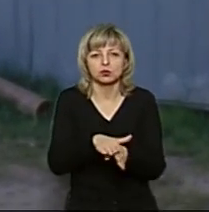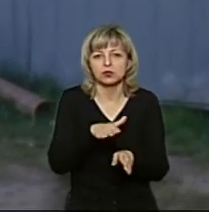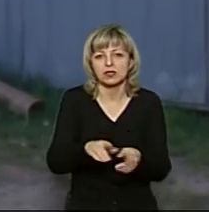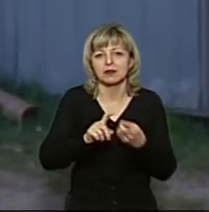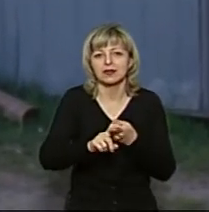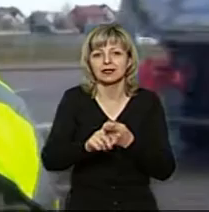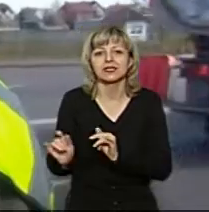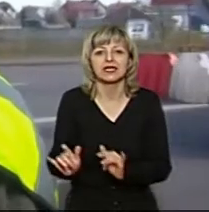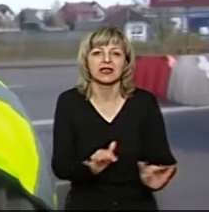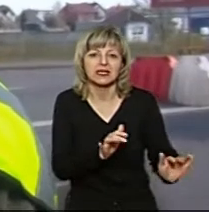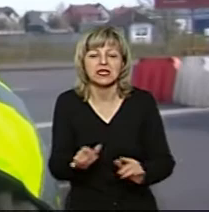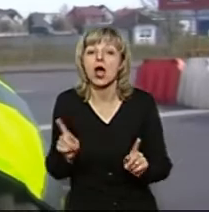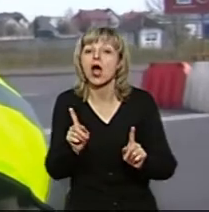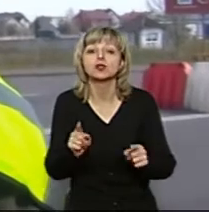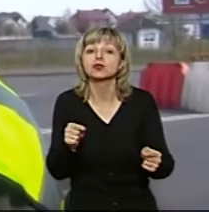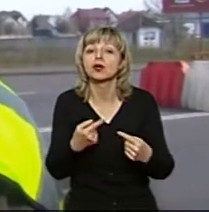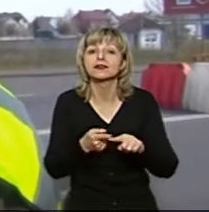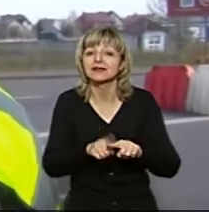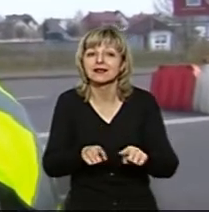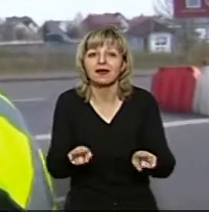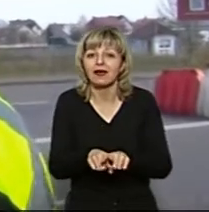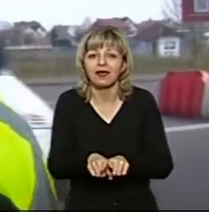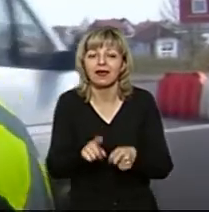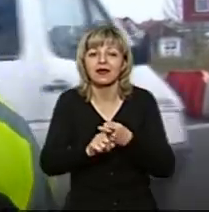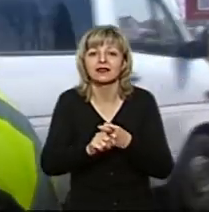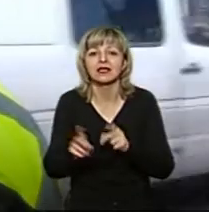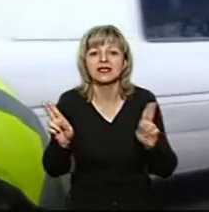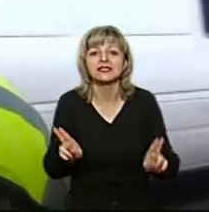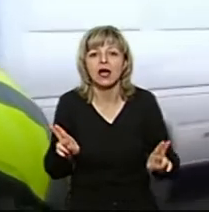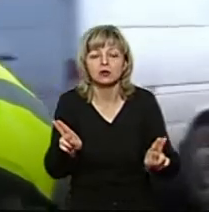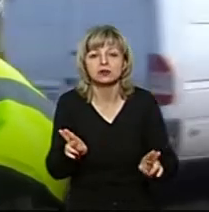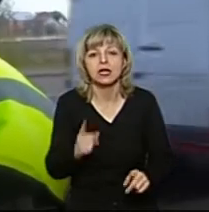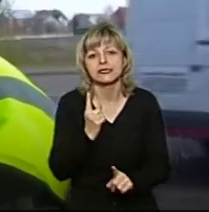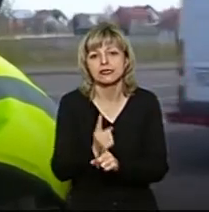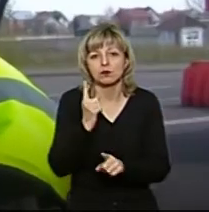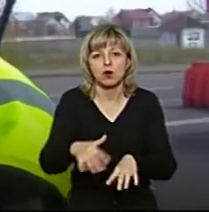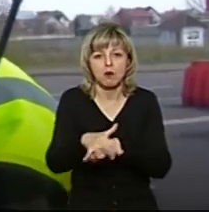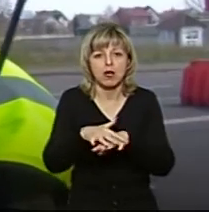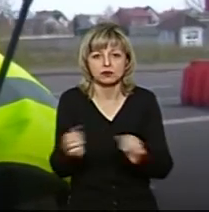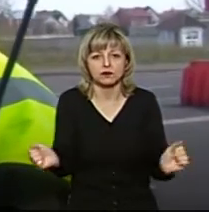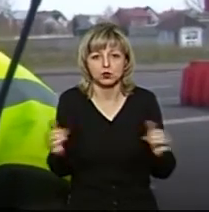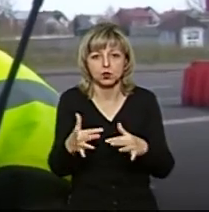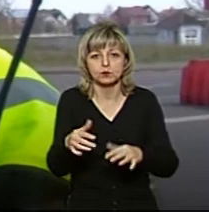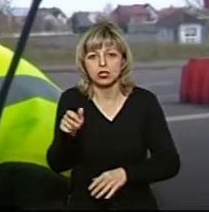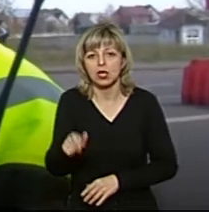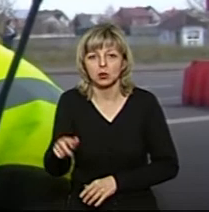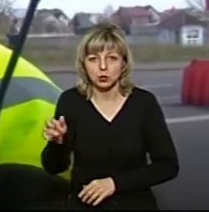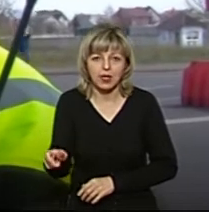карантинних заходів. Що саме мається на увазі карантинні заходи? Заборона масового скупчення людей